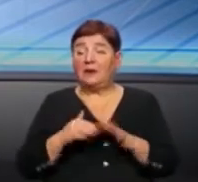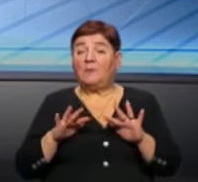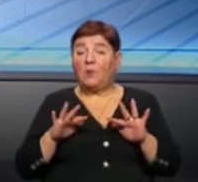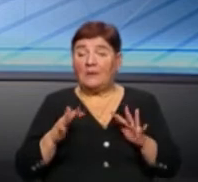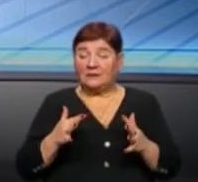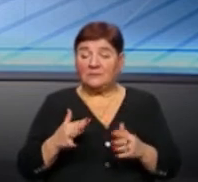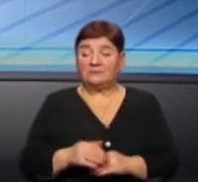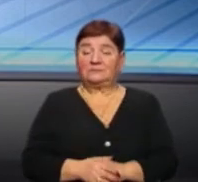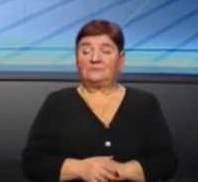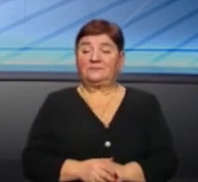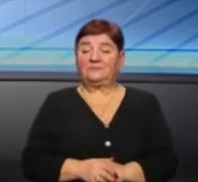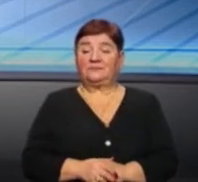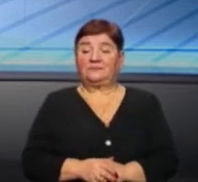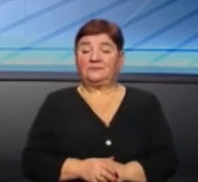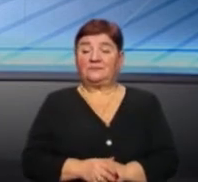момент,